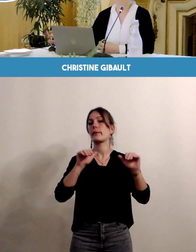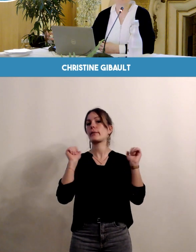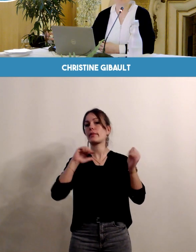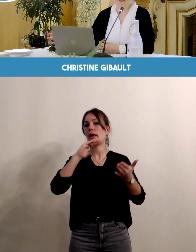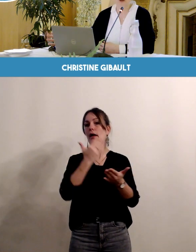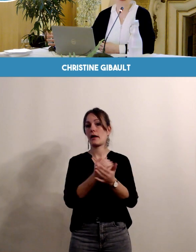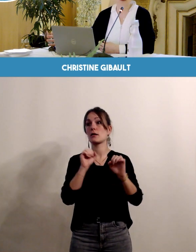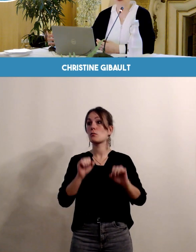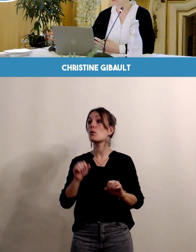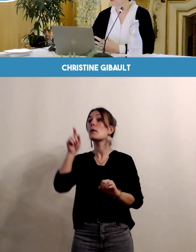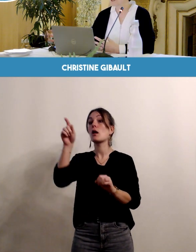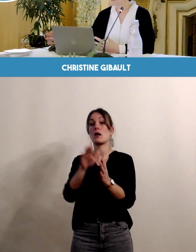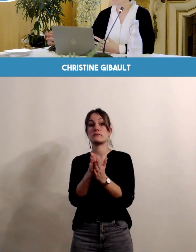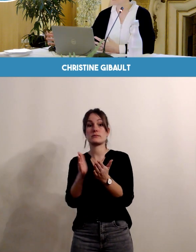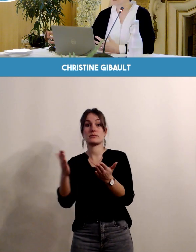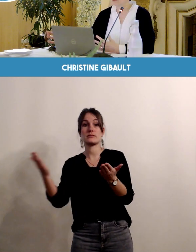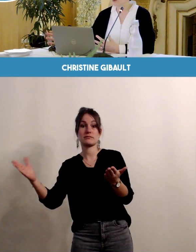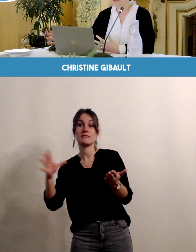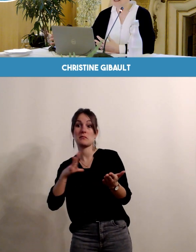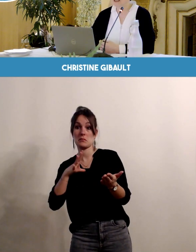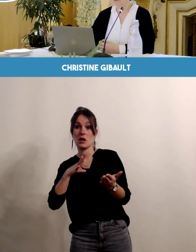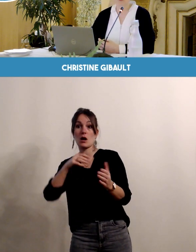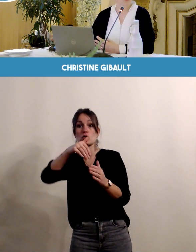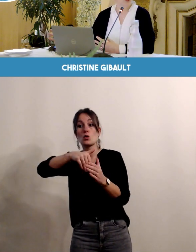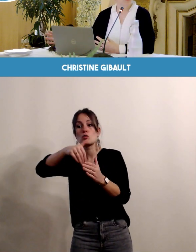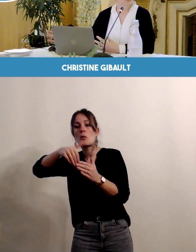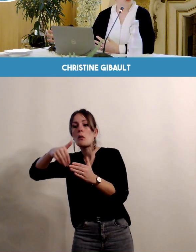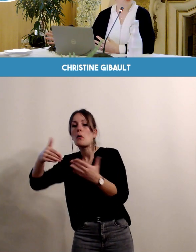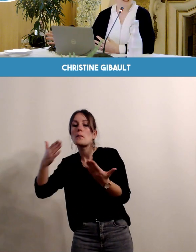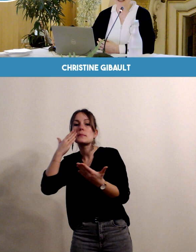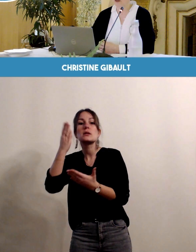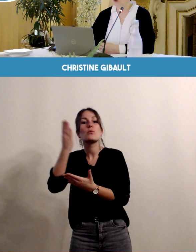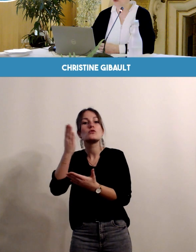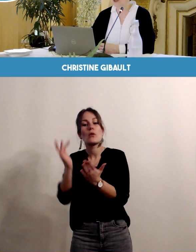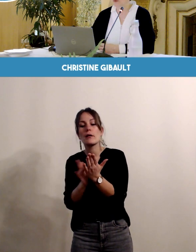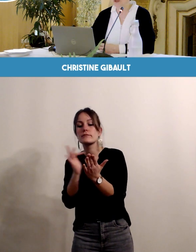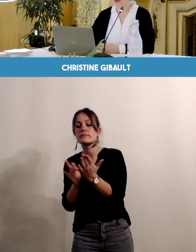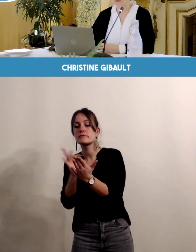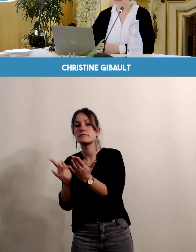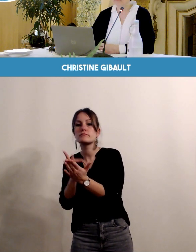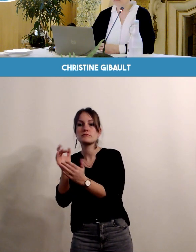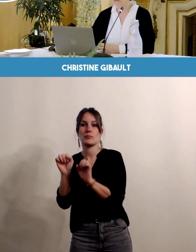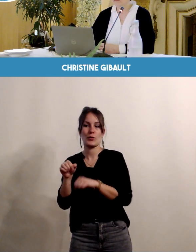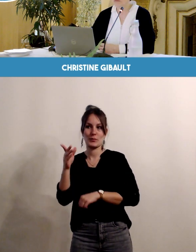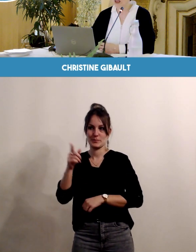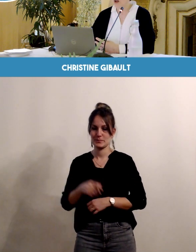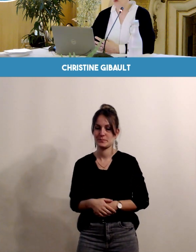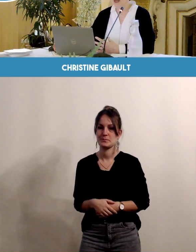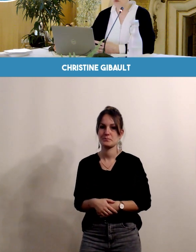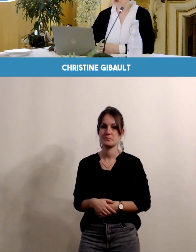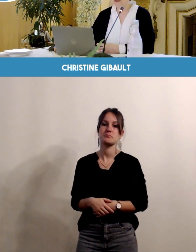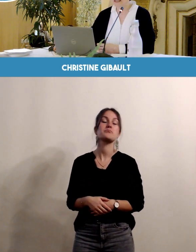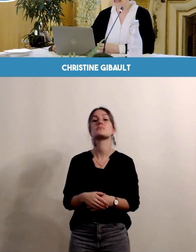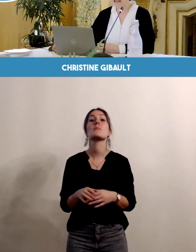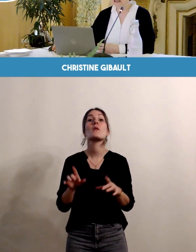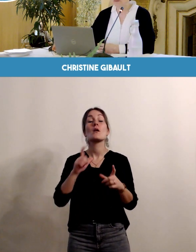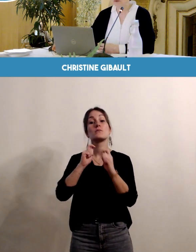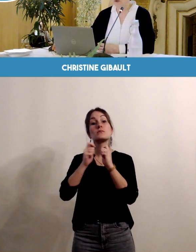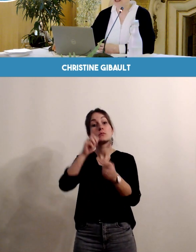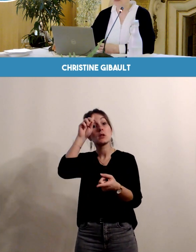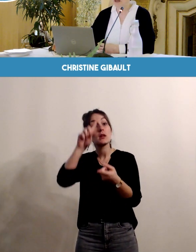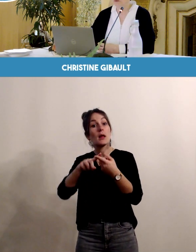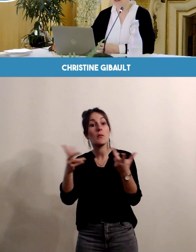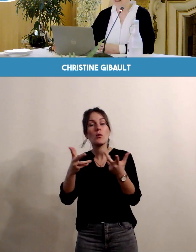périnatal de la région centre qui décrivent tous ces éléments et qu'on pourra laisser à votre disposition. On aborde aussi les